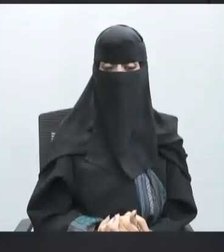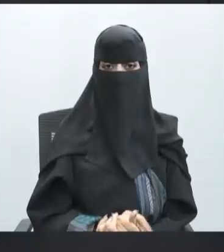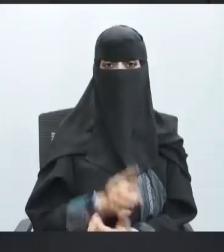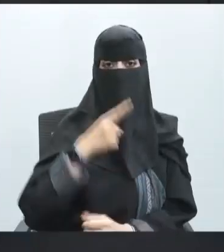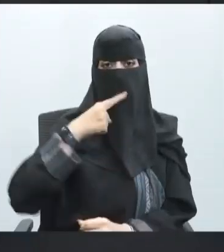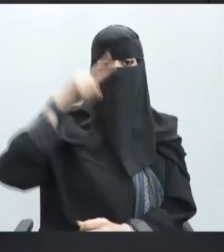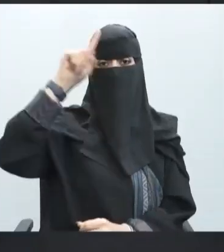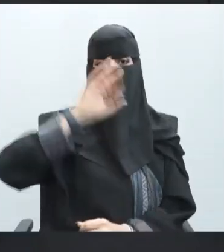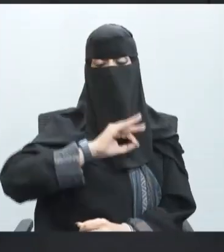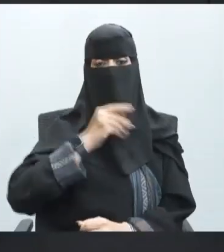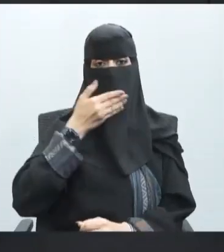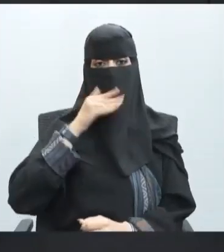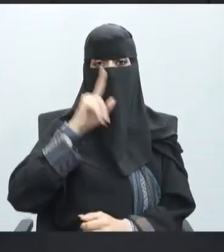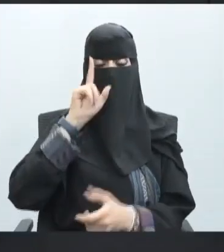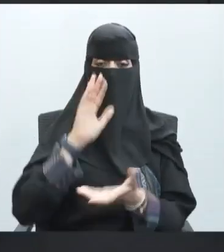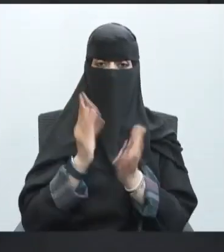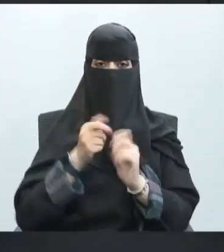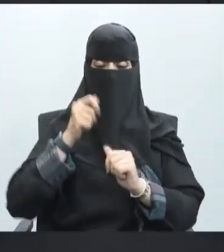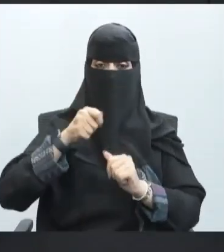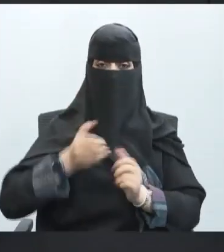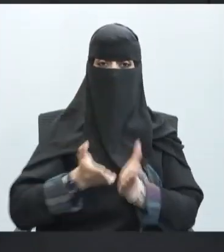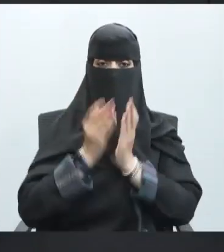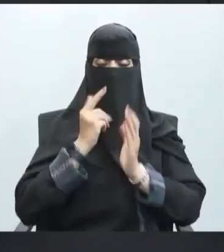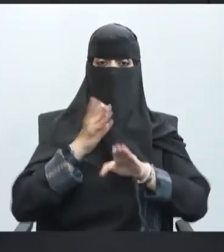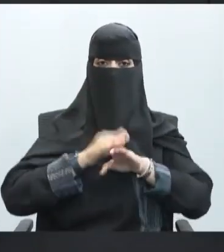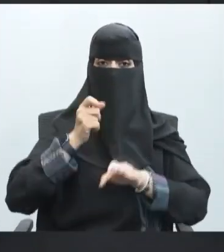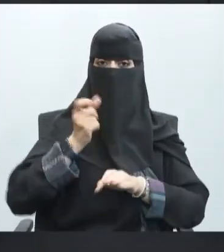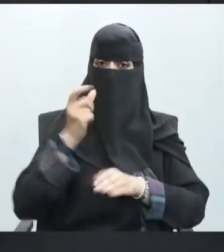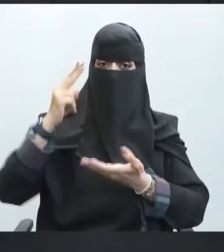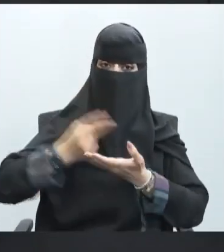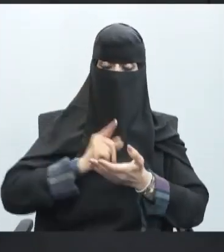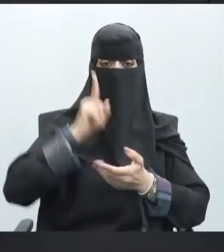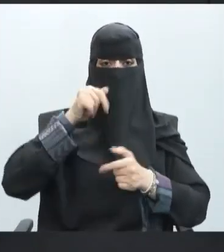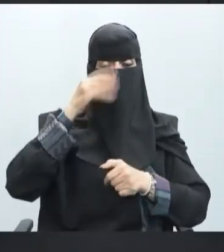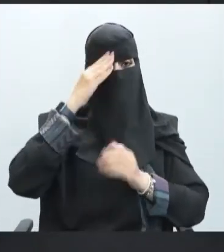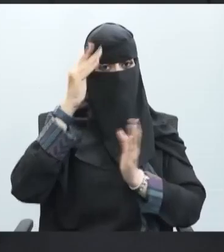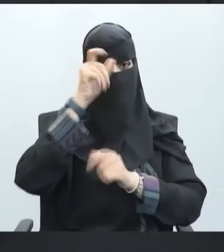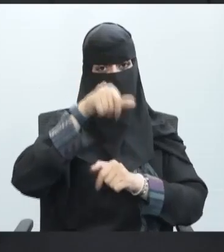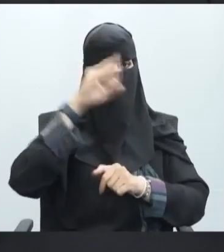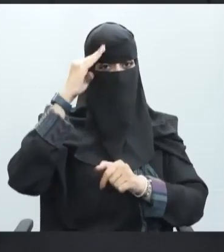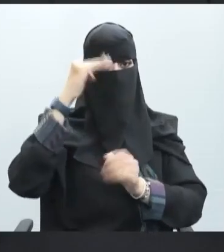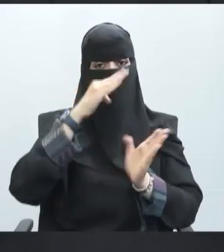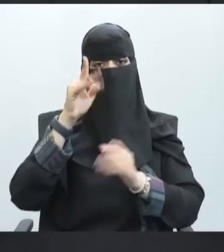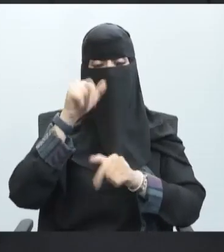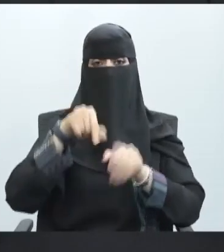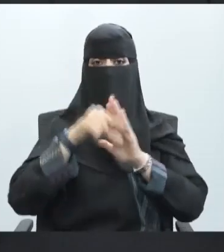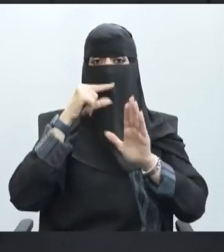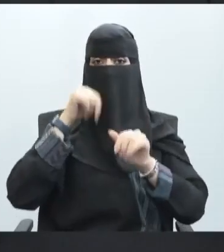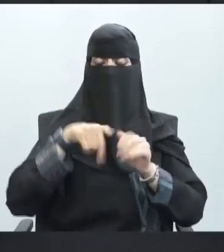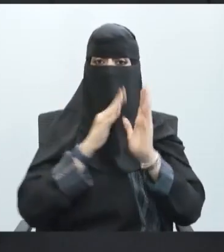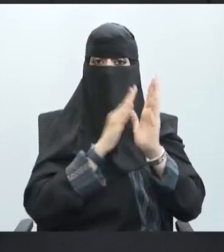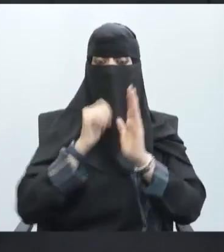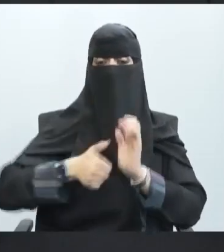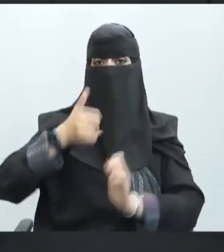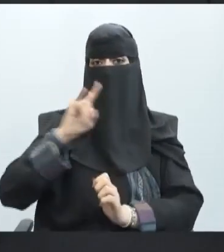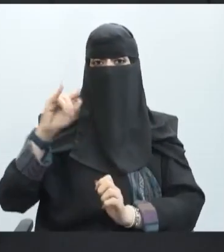بسم الله والحمد لله والصلاة والسلام على رسول الله طلابي وطالباتي أهلا وسهلا بكم في درس جديد من مادتنا